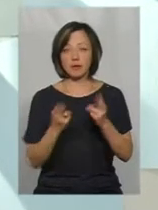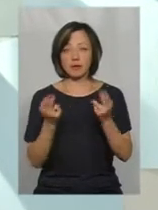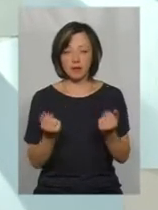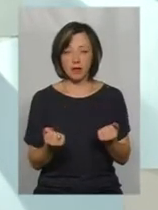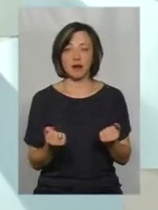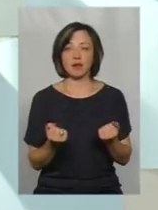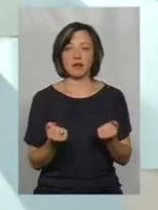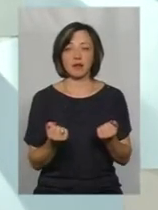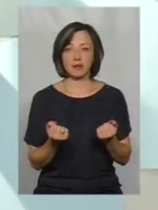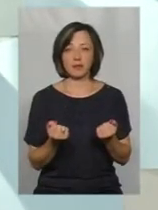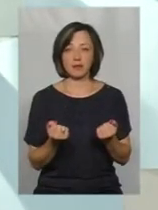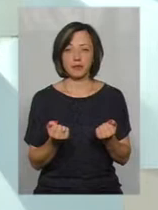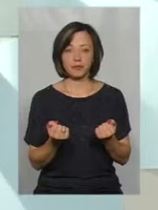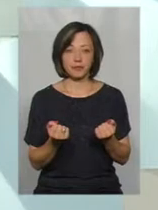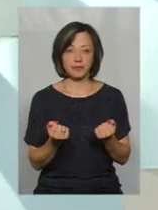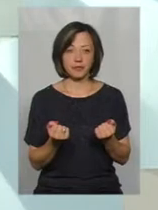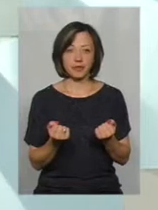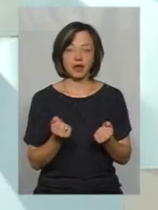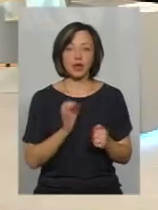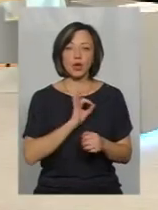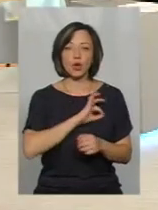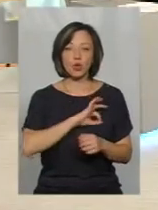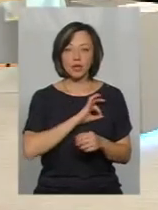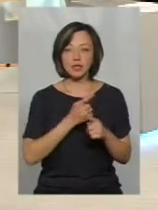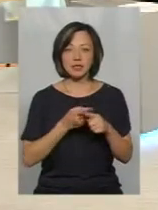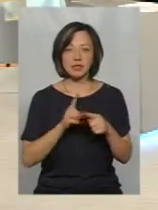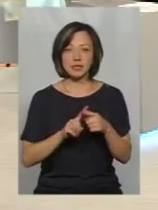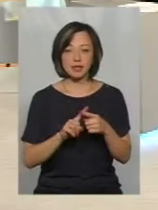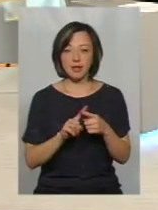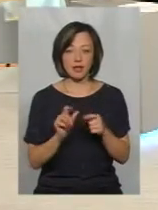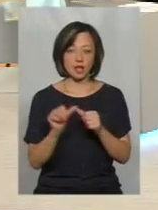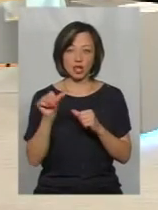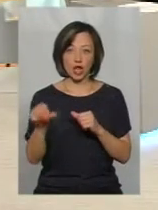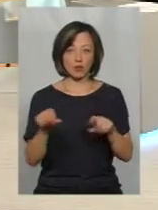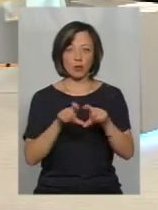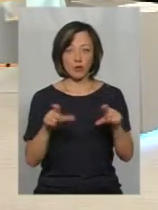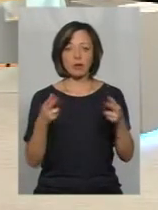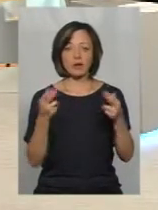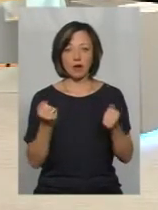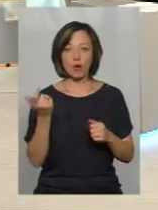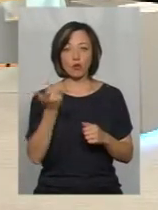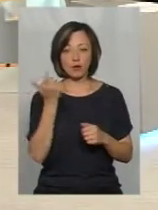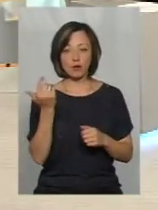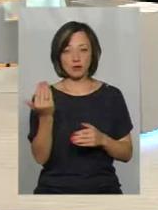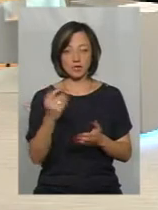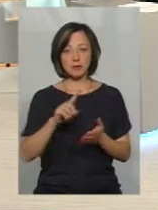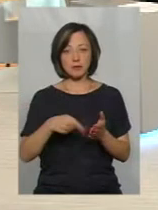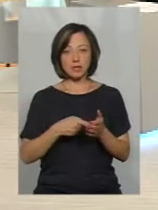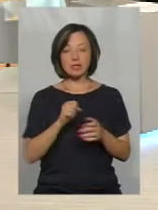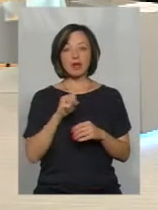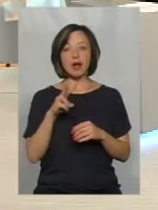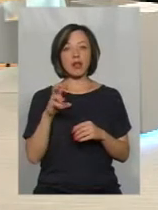Це юридично, це незалежний об'єкт. Так, він є у власності комунальній, але